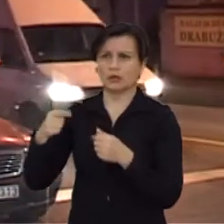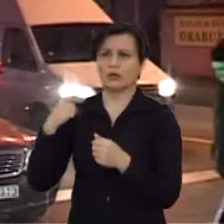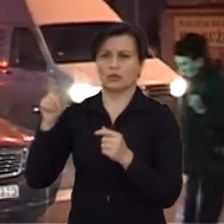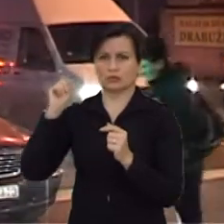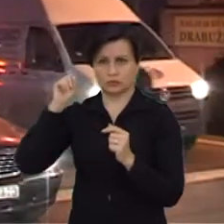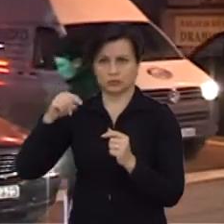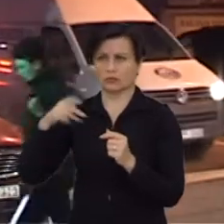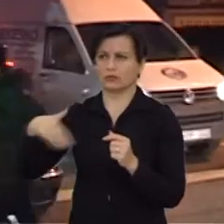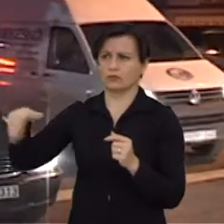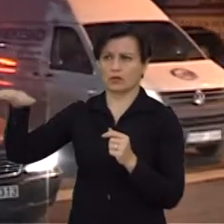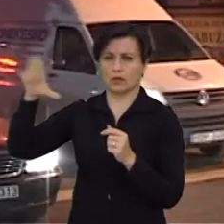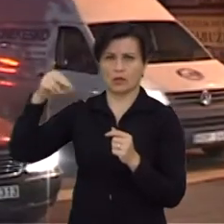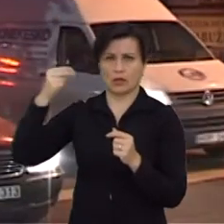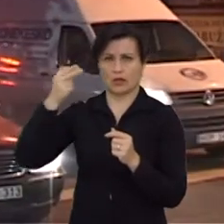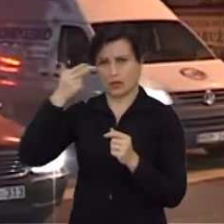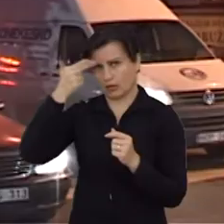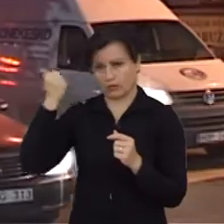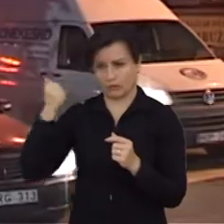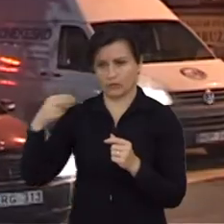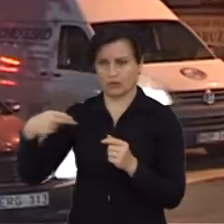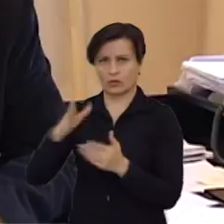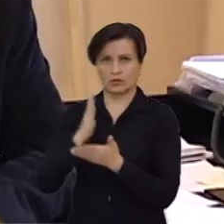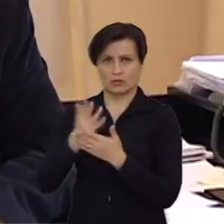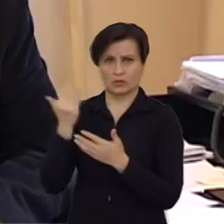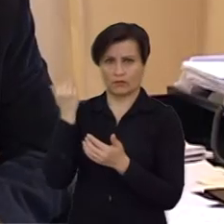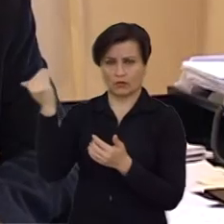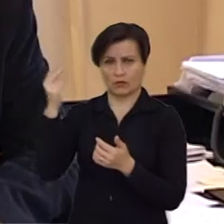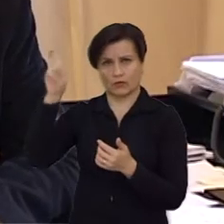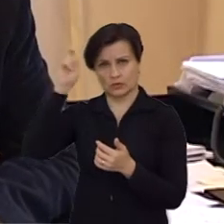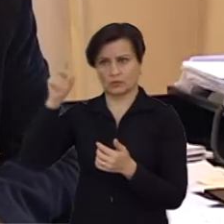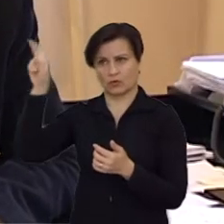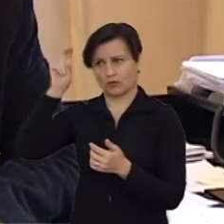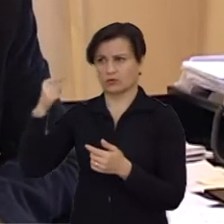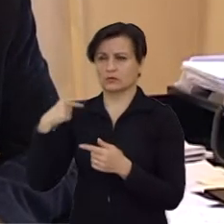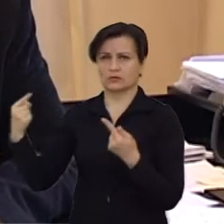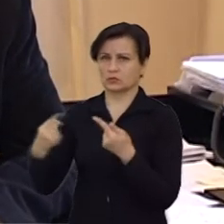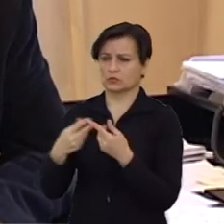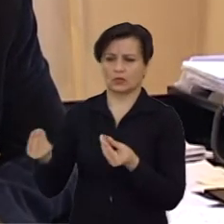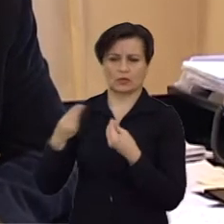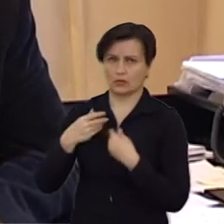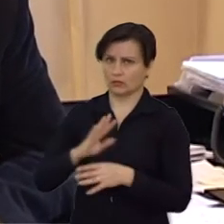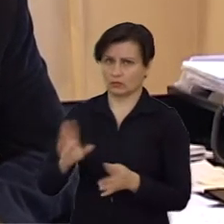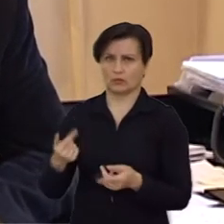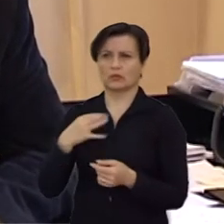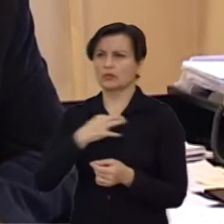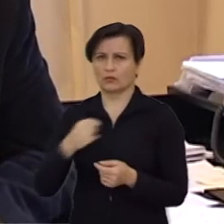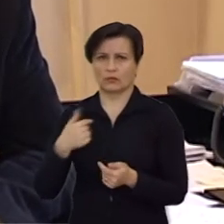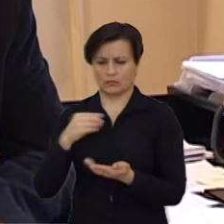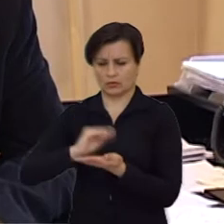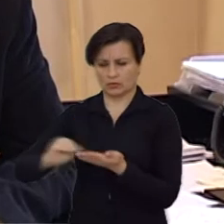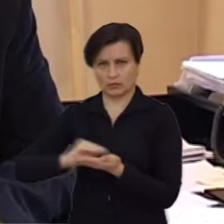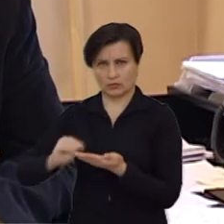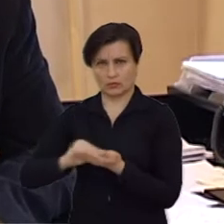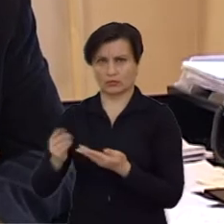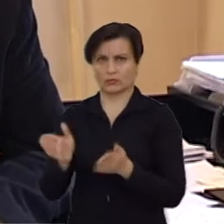visi turbūt jau žinome, kad Lietuvos geležinkeliai yra valstybėje. Ir mums sutikimo neduoda, nepaisant to, kad rašėme raštus,